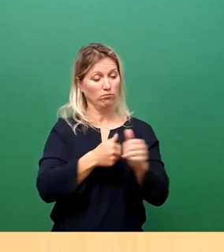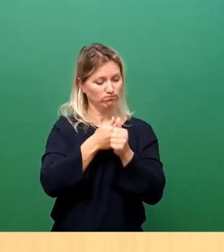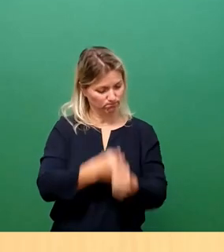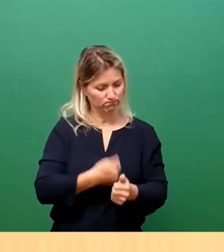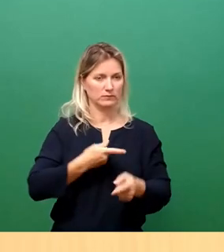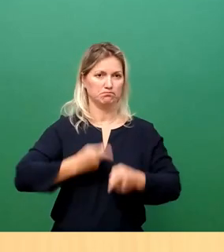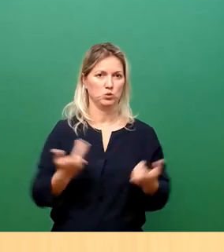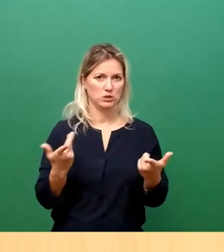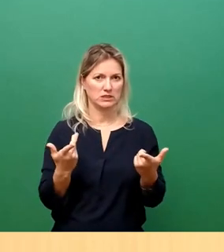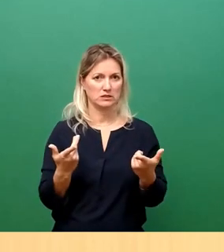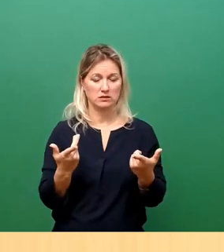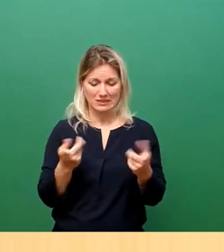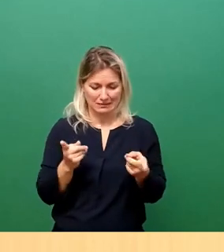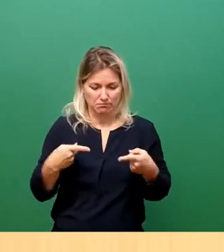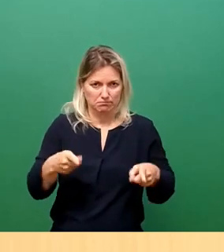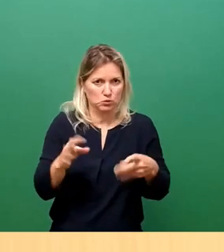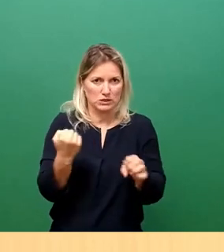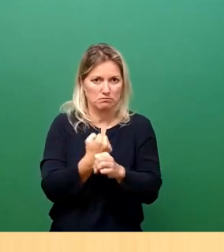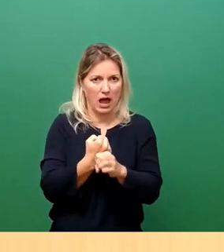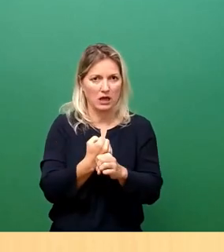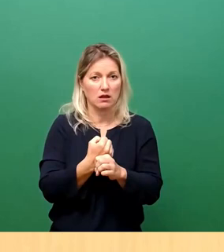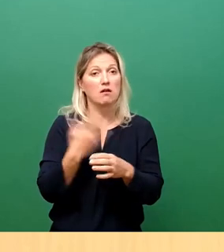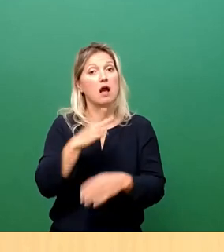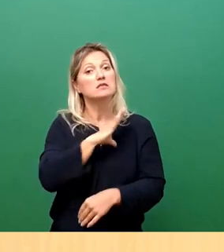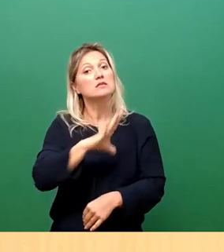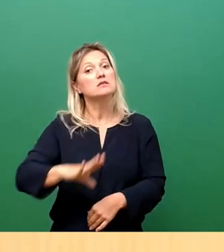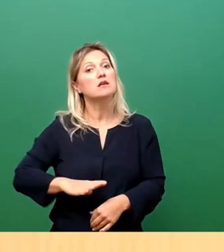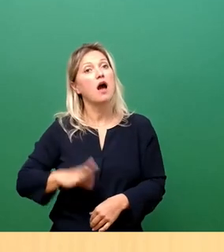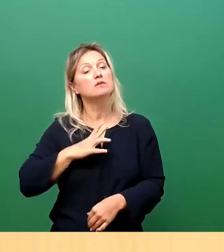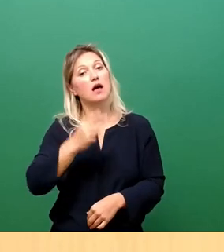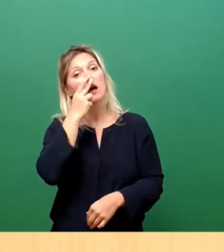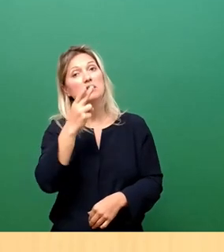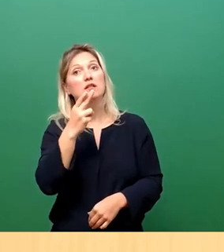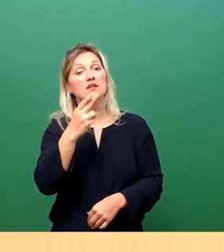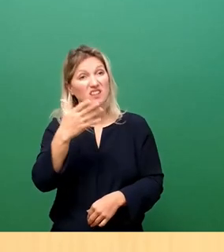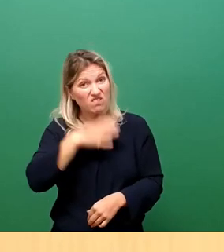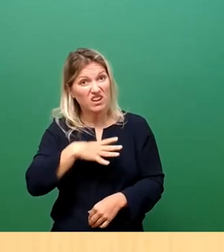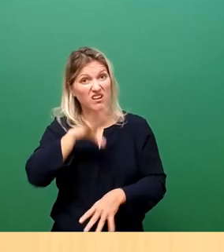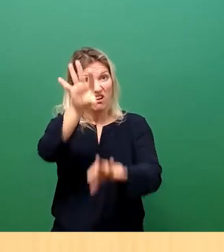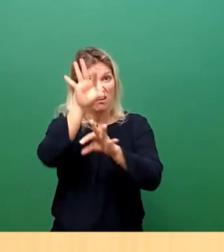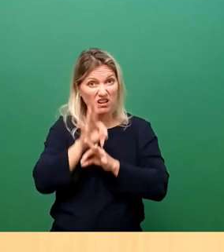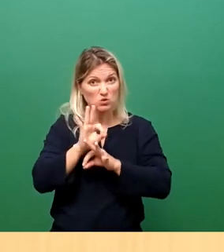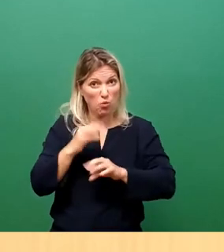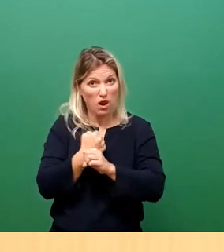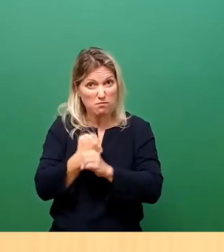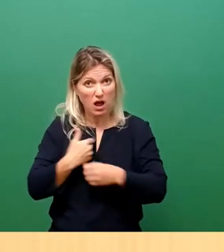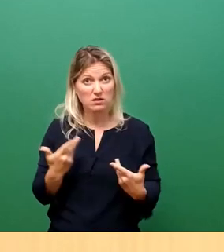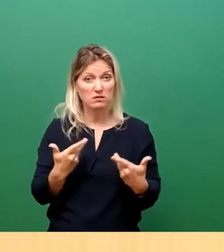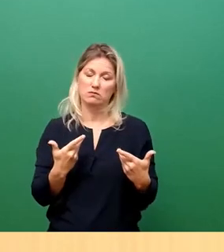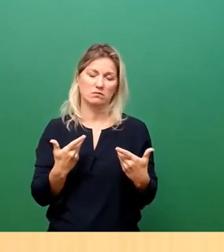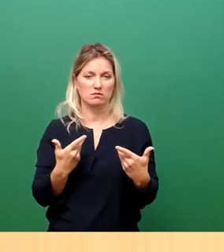an dieser Stelle auch passieren, auch wenn man in Sachsen nicht immer den Eindruck hat, dass dies gewollt ist. Auch wenn Gesetz und Vollzug